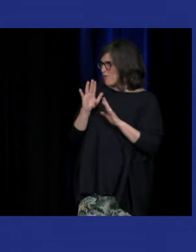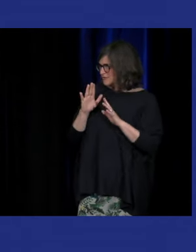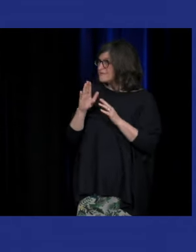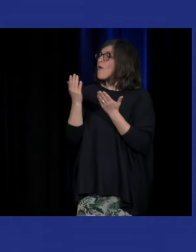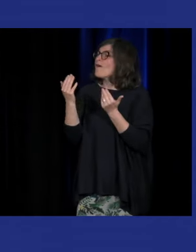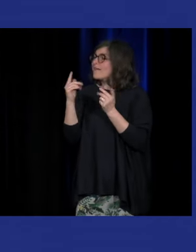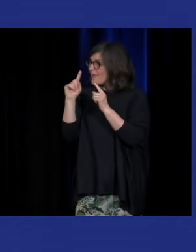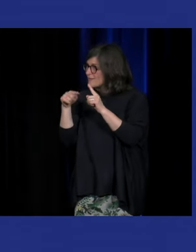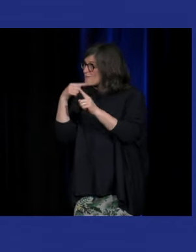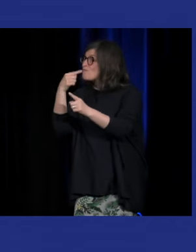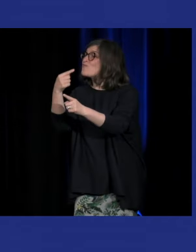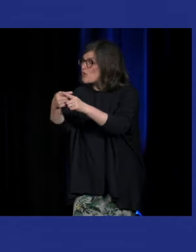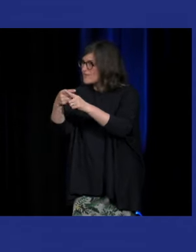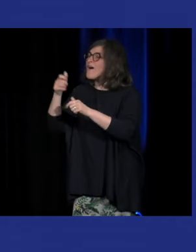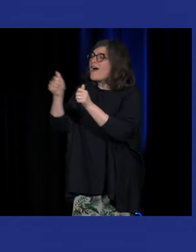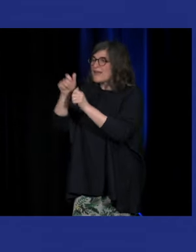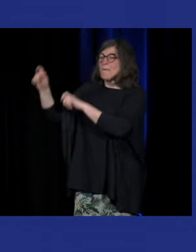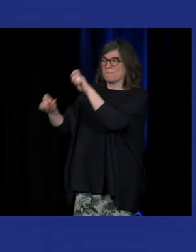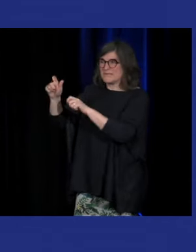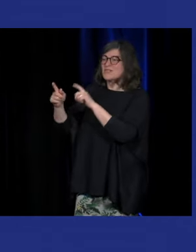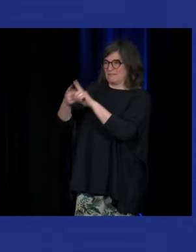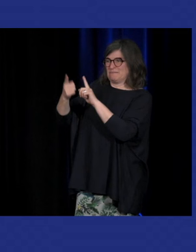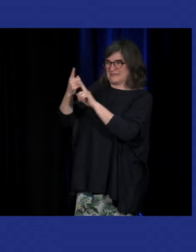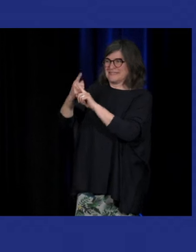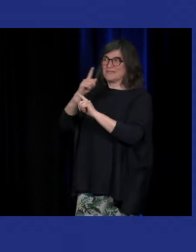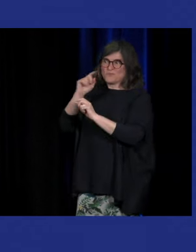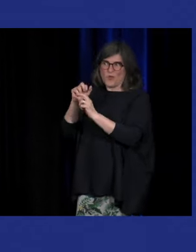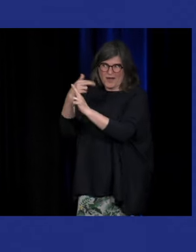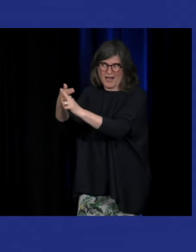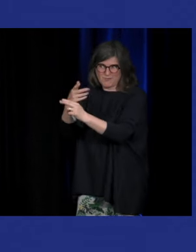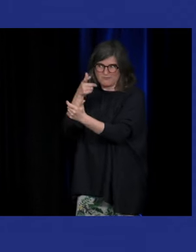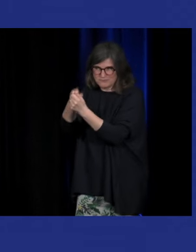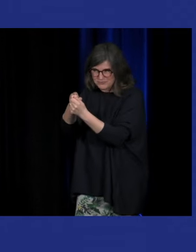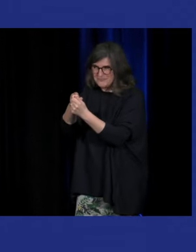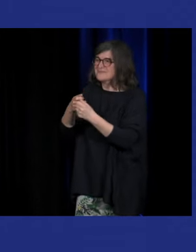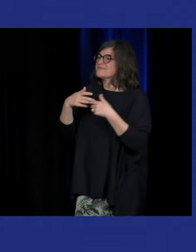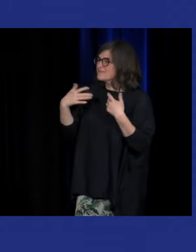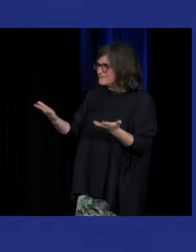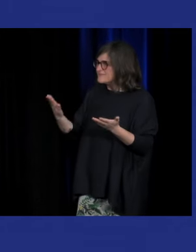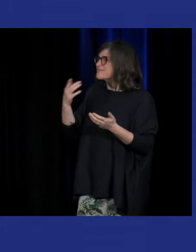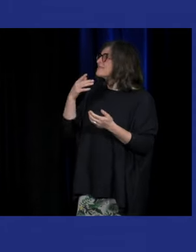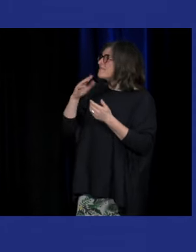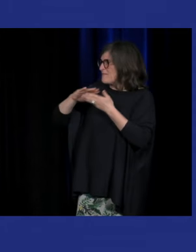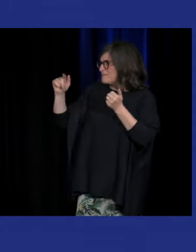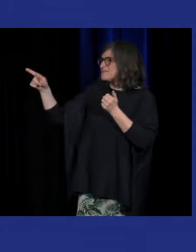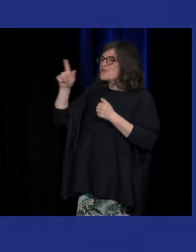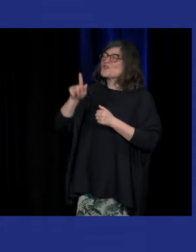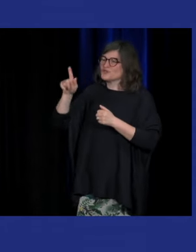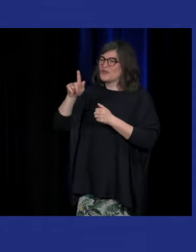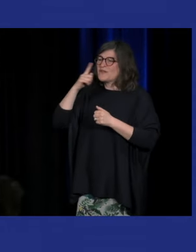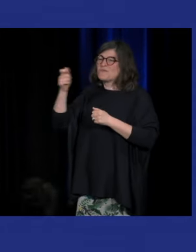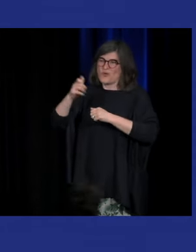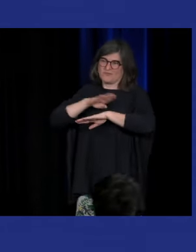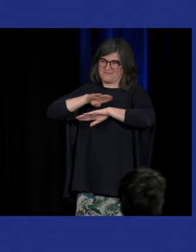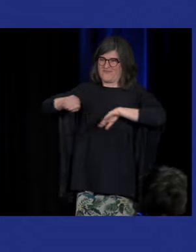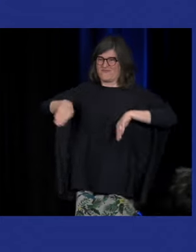prochaine fois et des gens plus spécialistes que nous peut-être et on va donner la parole à Isabelle Ville et Geneviève pour la fin de la soirée